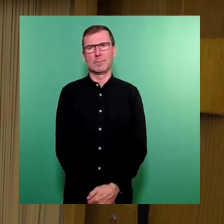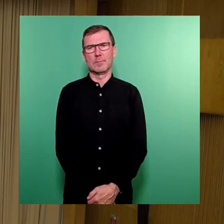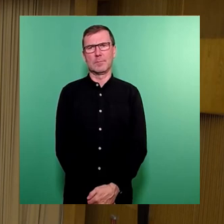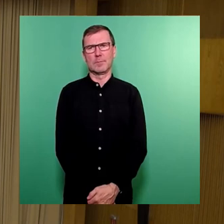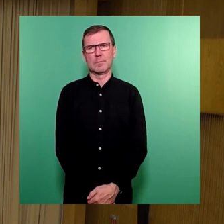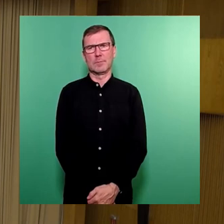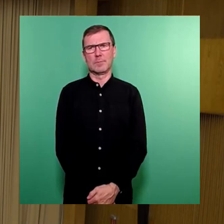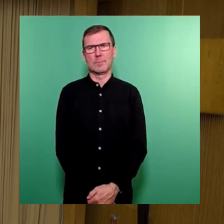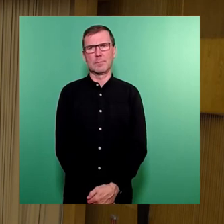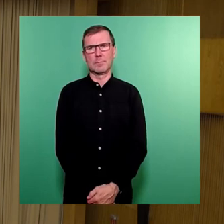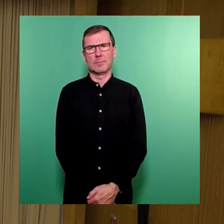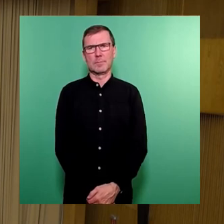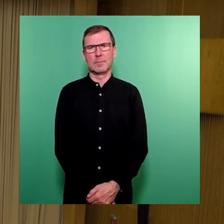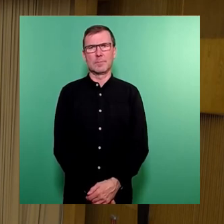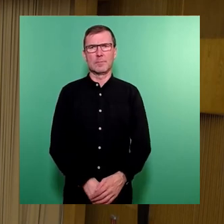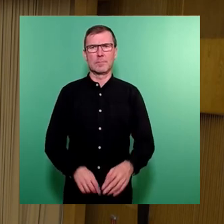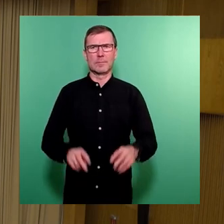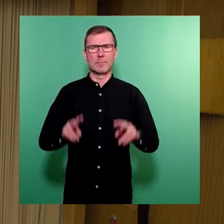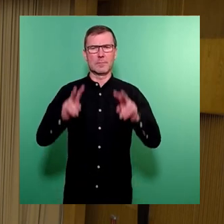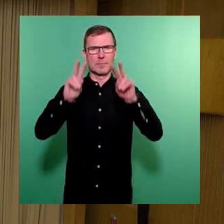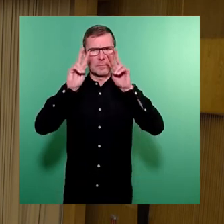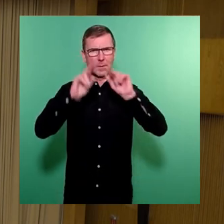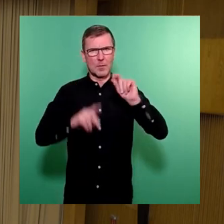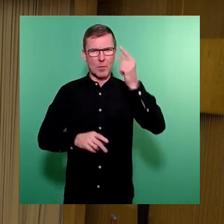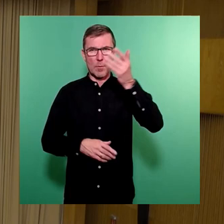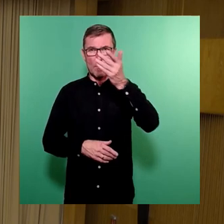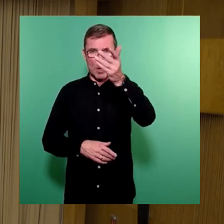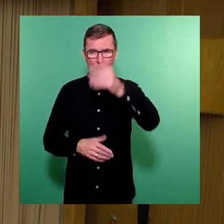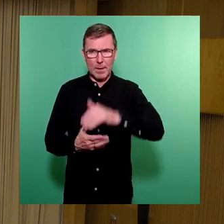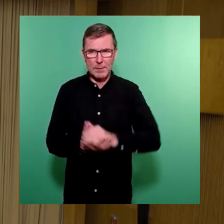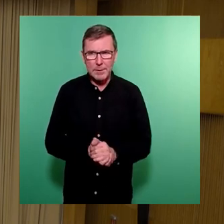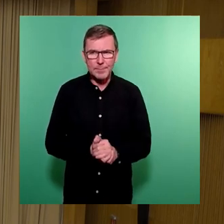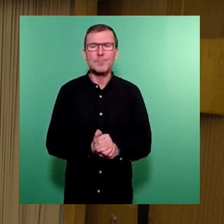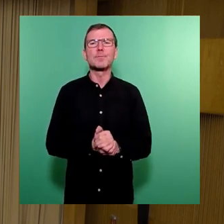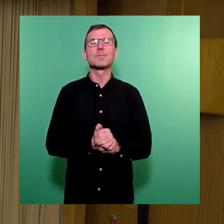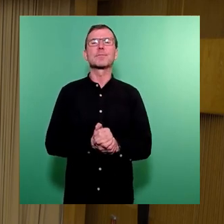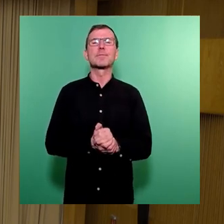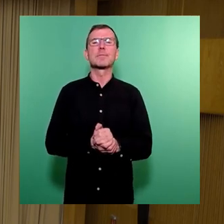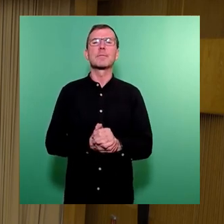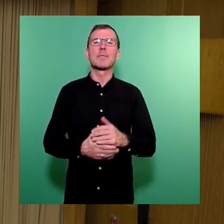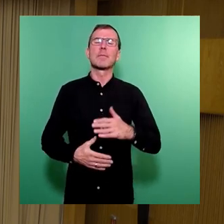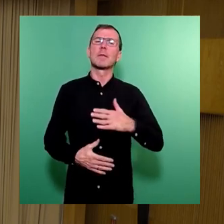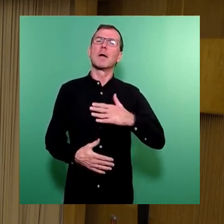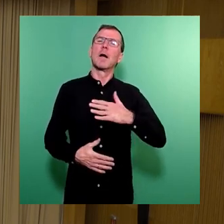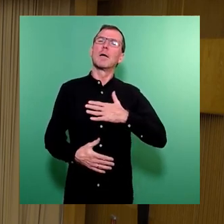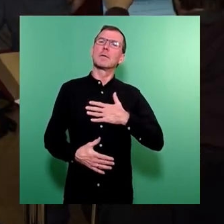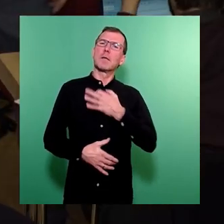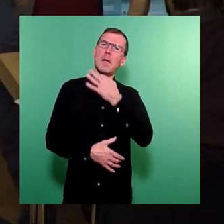Sehr geehrter Herr Oberbürgermeister, unsere Frage